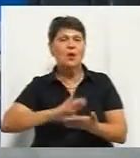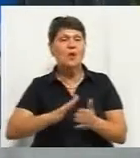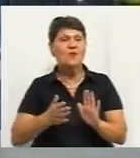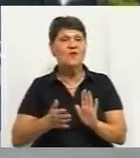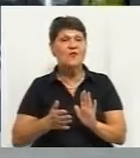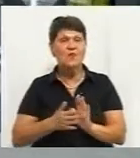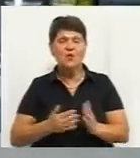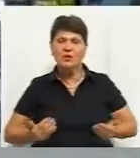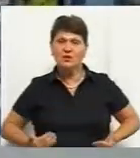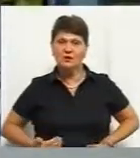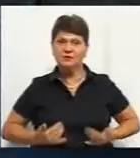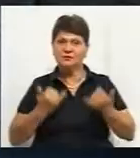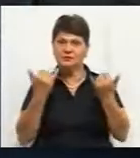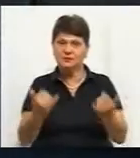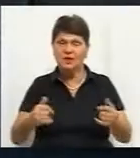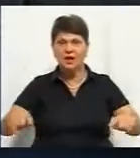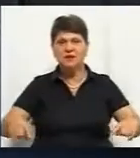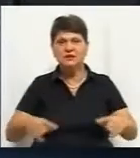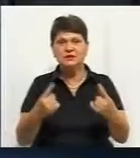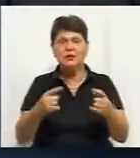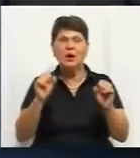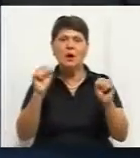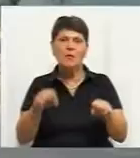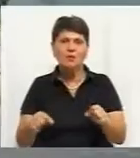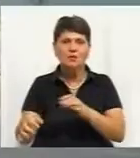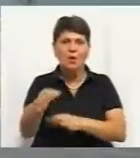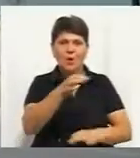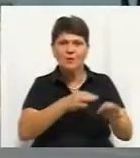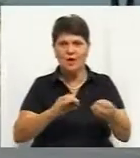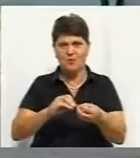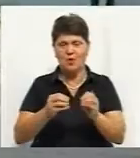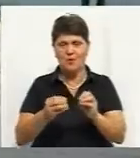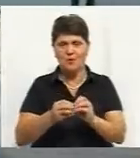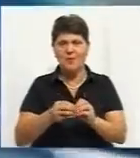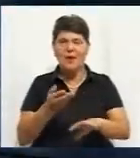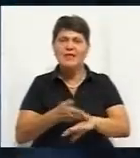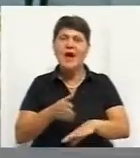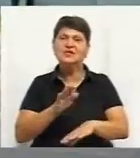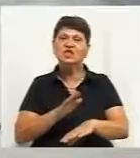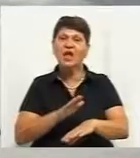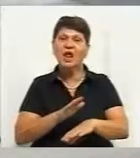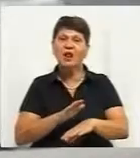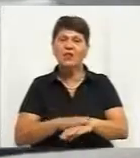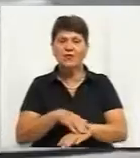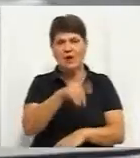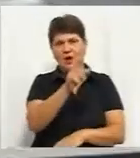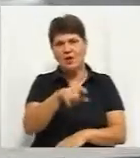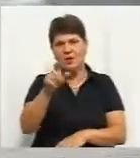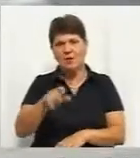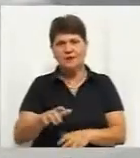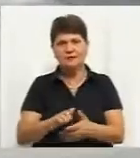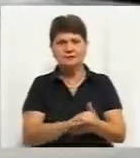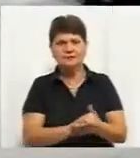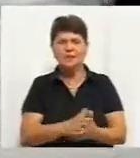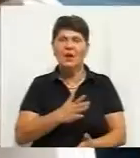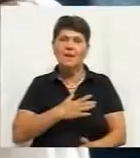Дешкант, разом із мешканцями створили платформу, де можна було обговорювати проблеми на тяжилові. Усе це в рамках громадської ініціативи «Мій